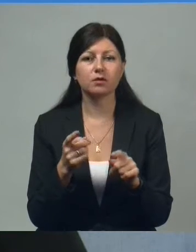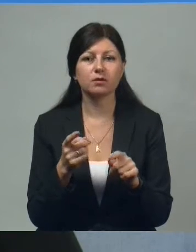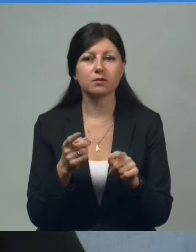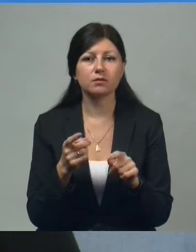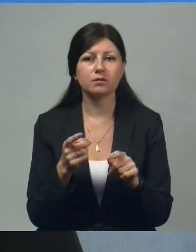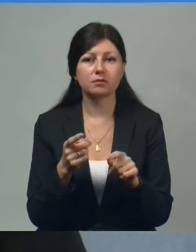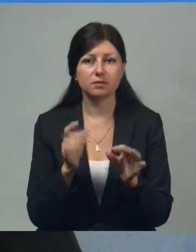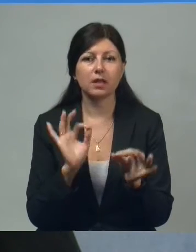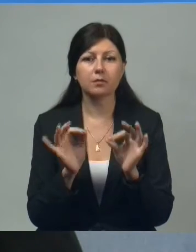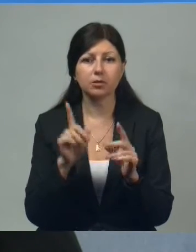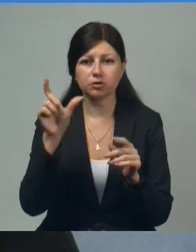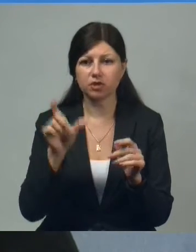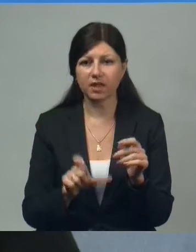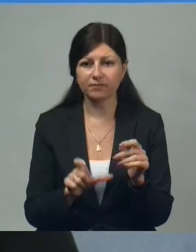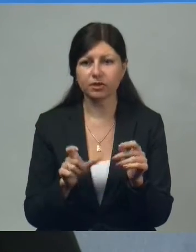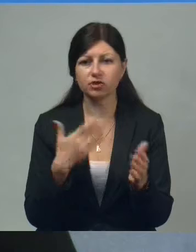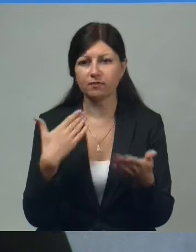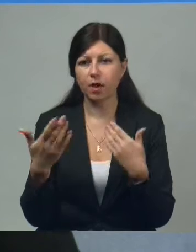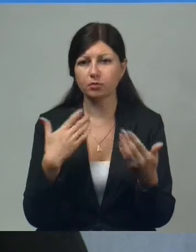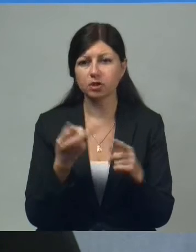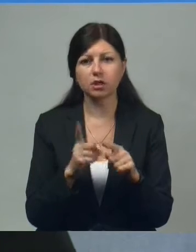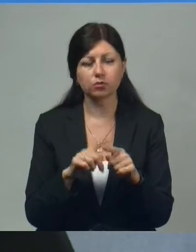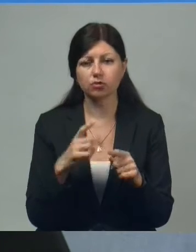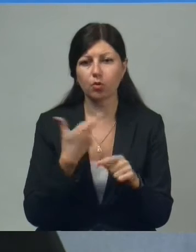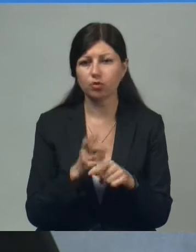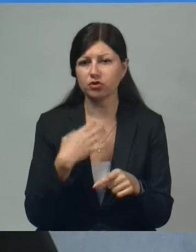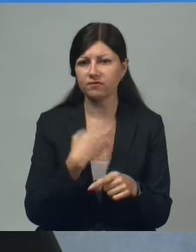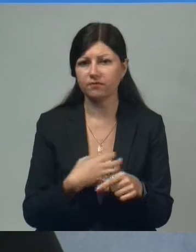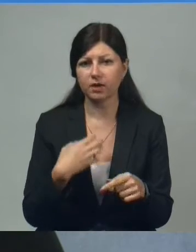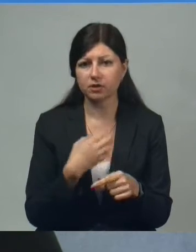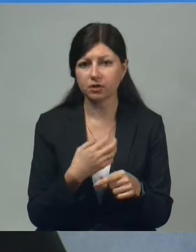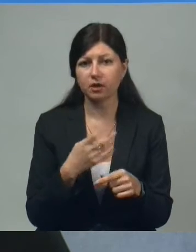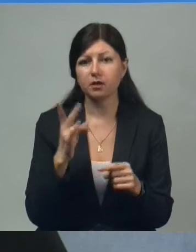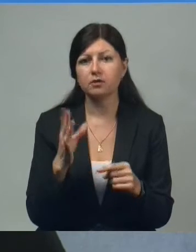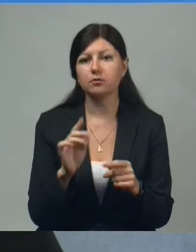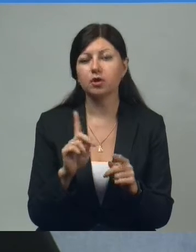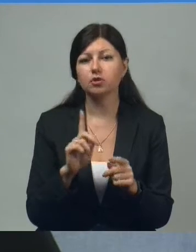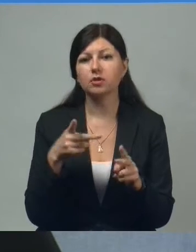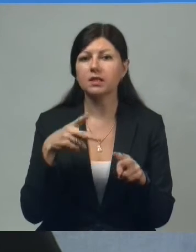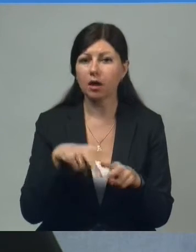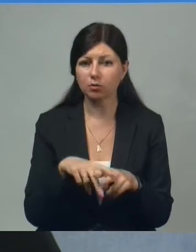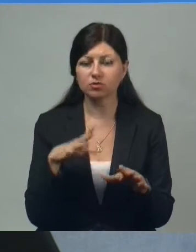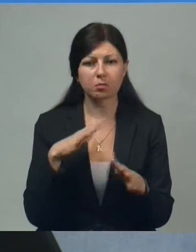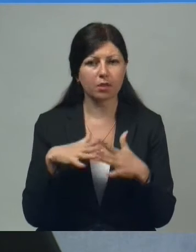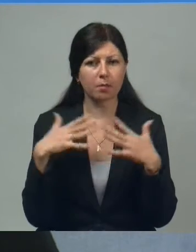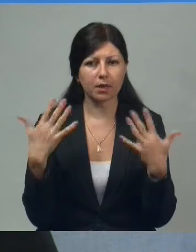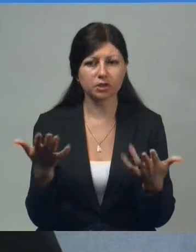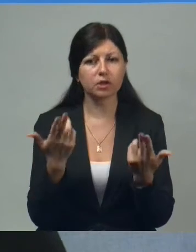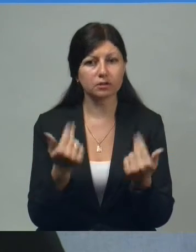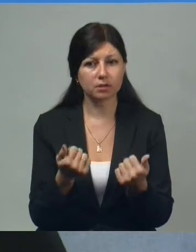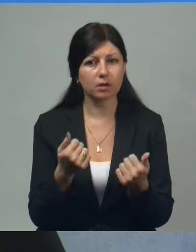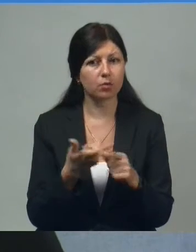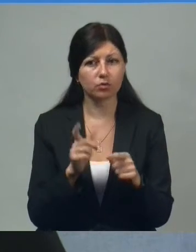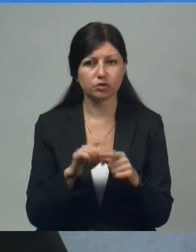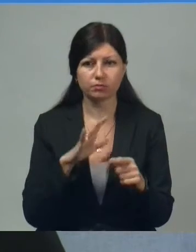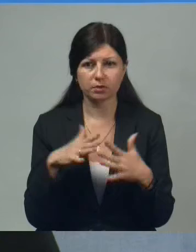нормального человеческого общения, это тоже очень важный фактор. Ну, а то, что нагрузка была большая, да, она была